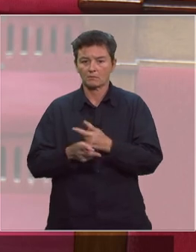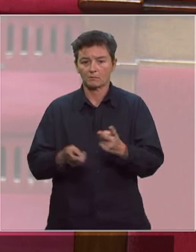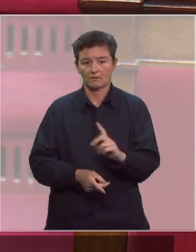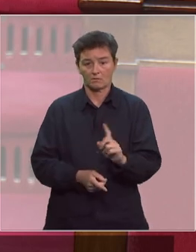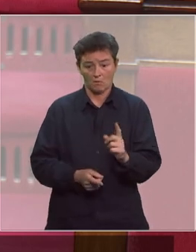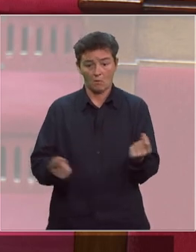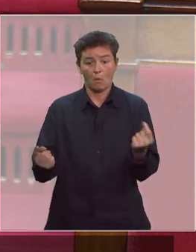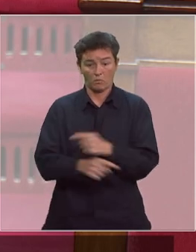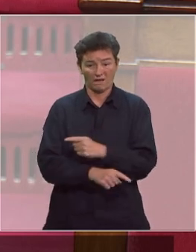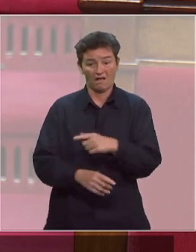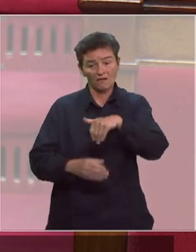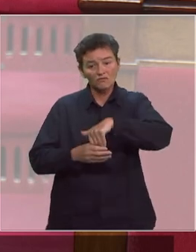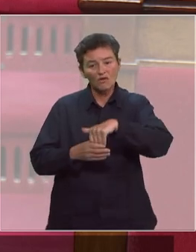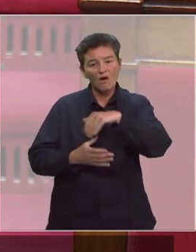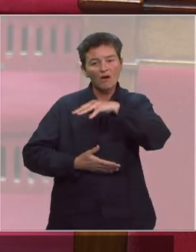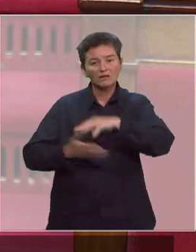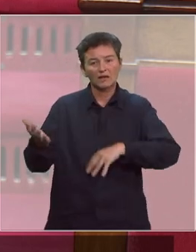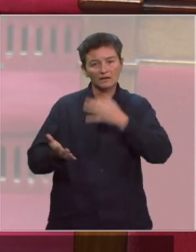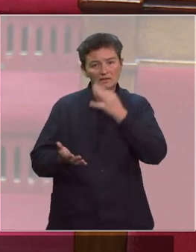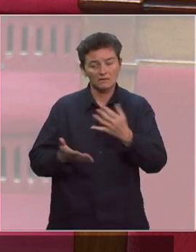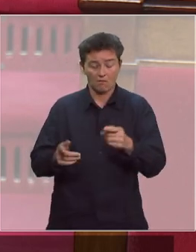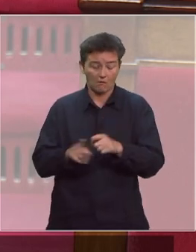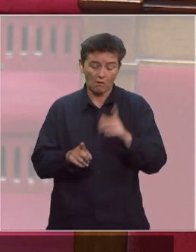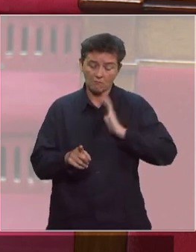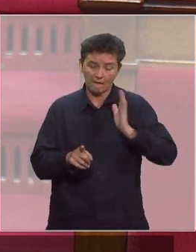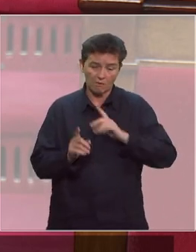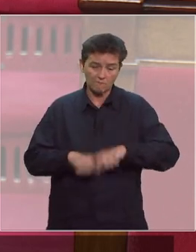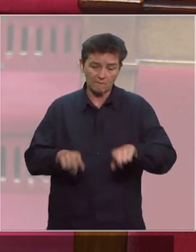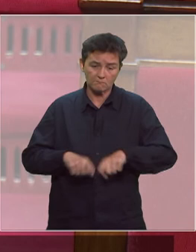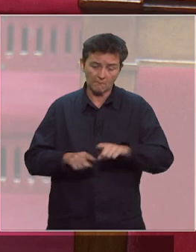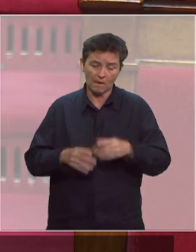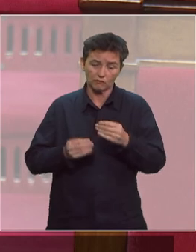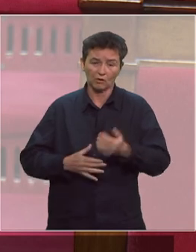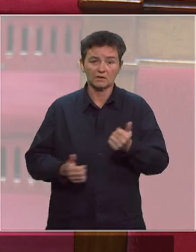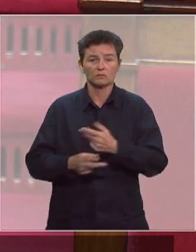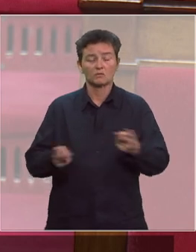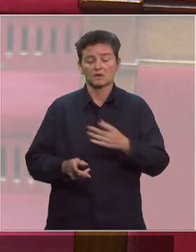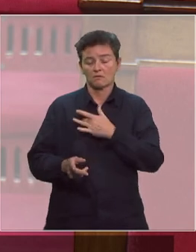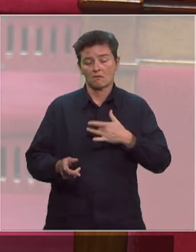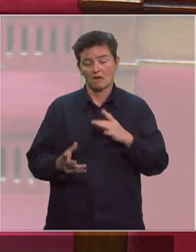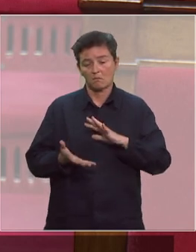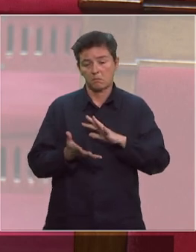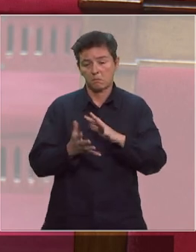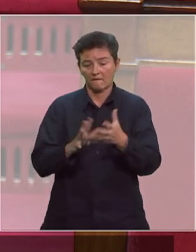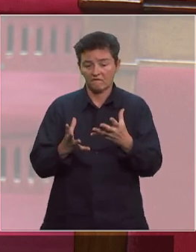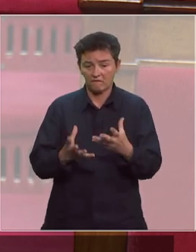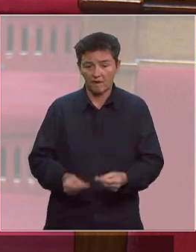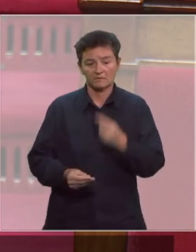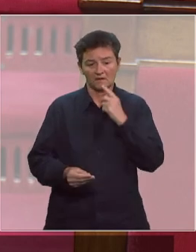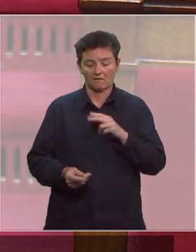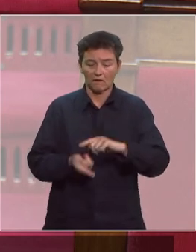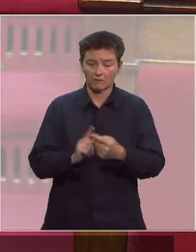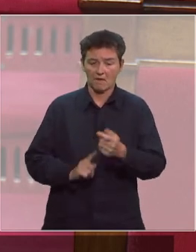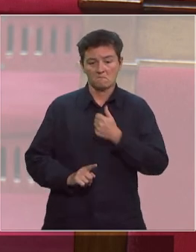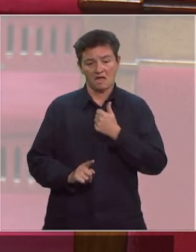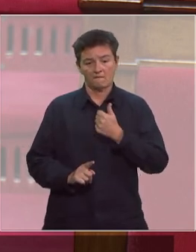document ne fait que reprendre les recettes éculées qui ont affaibli le service public de santé en prévoyant une privatisation rampante et